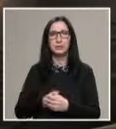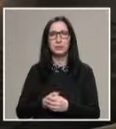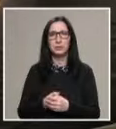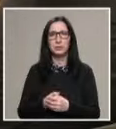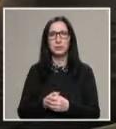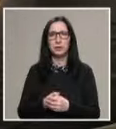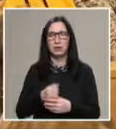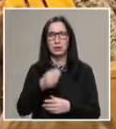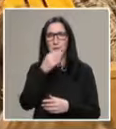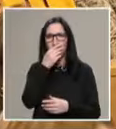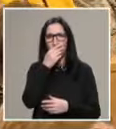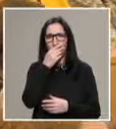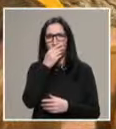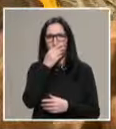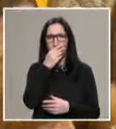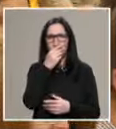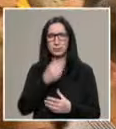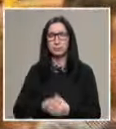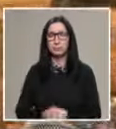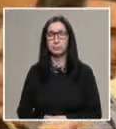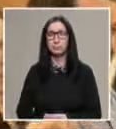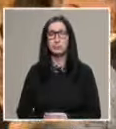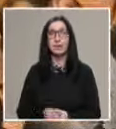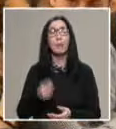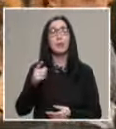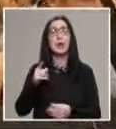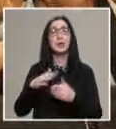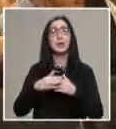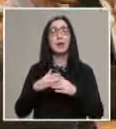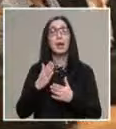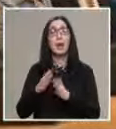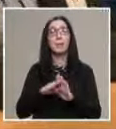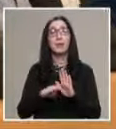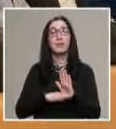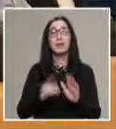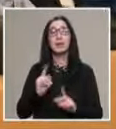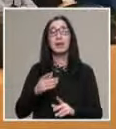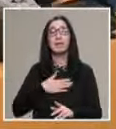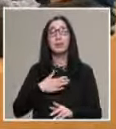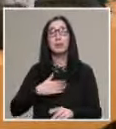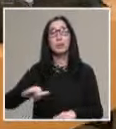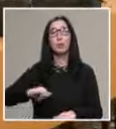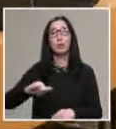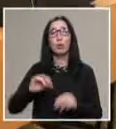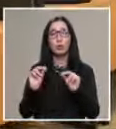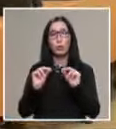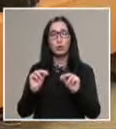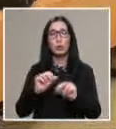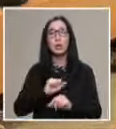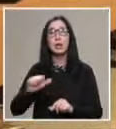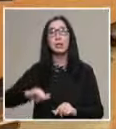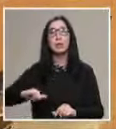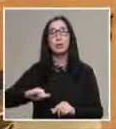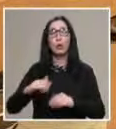и докторанти също от Казахстан, които по тяхните правила трябва да имат международно обучение или международни